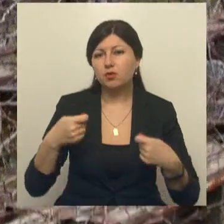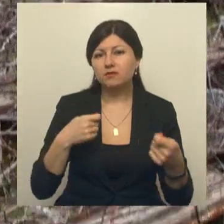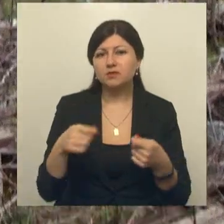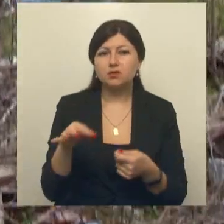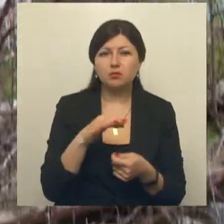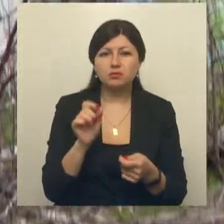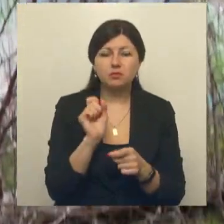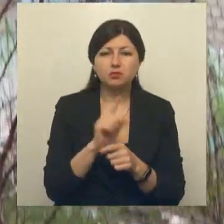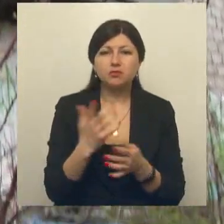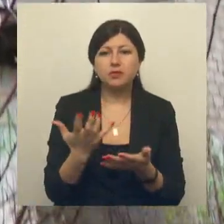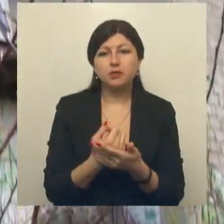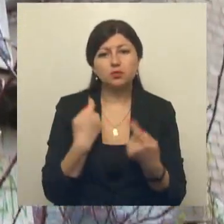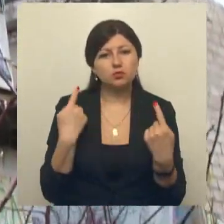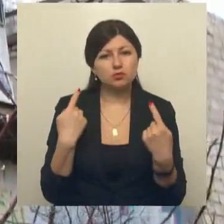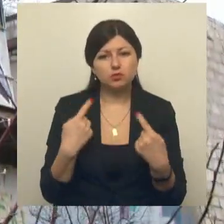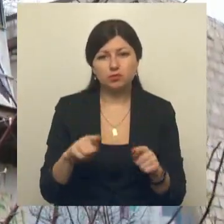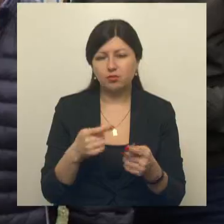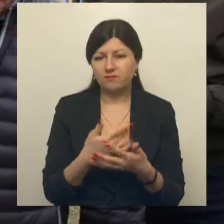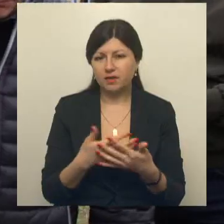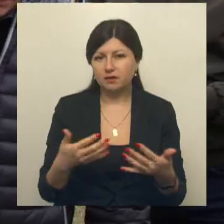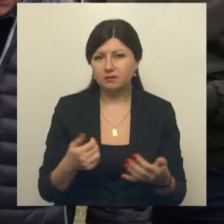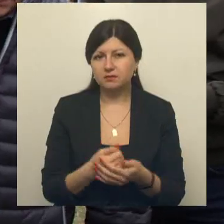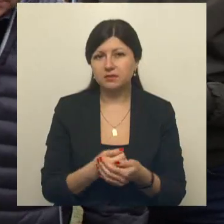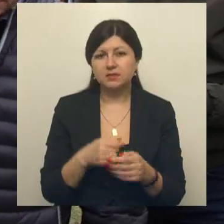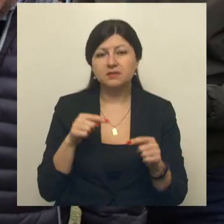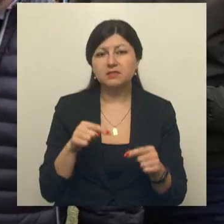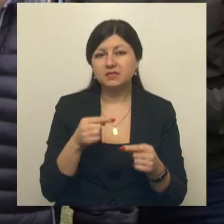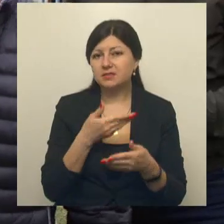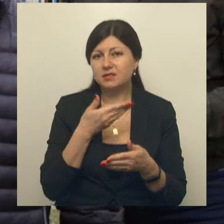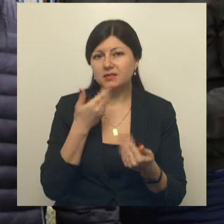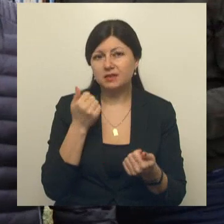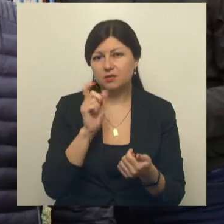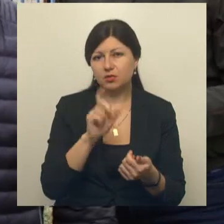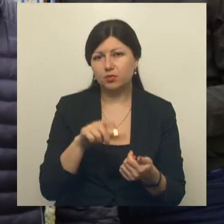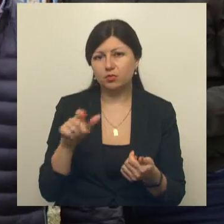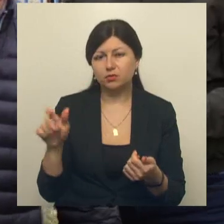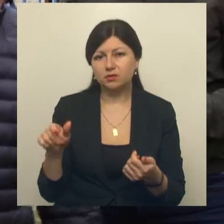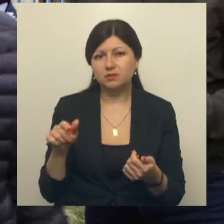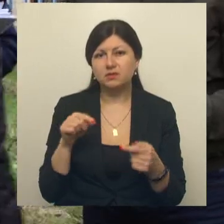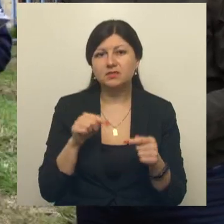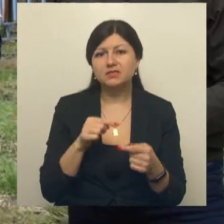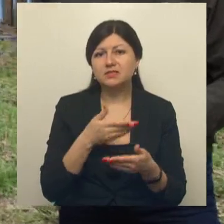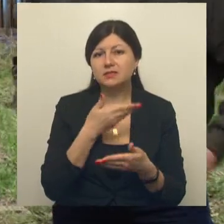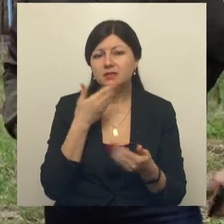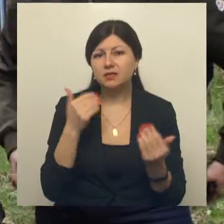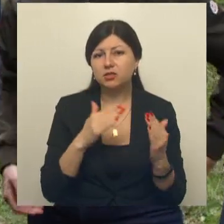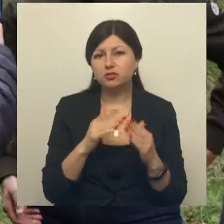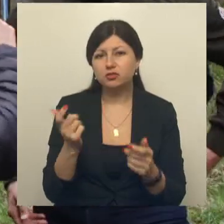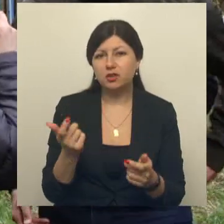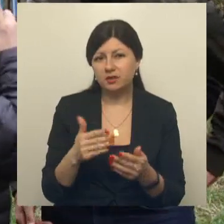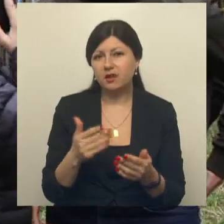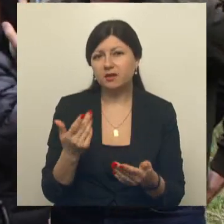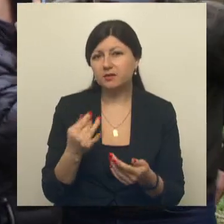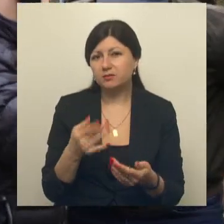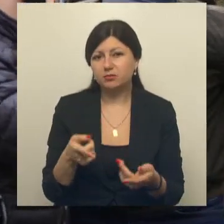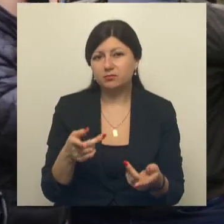области поручил найти другой вариант. Здесь нет людей, здесь нет жилья и здесь какая